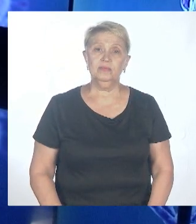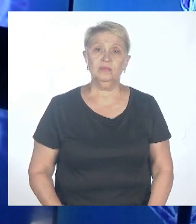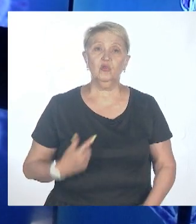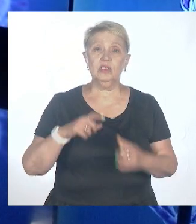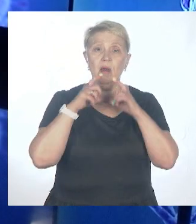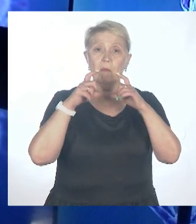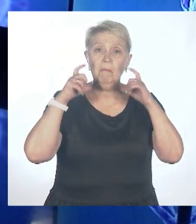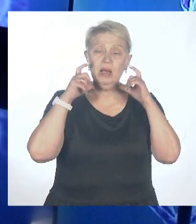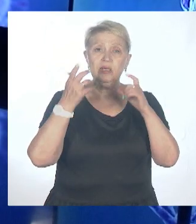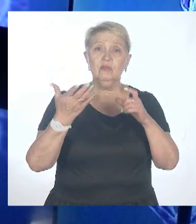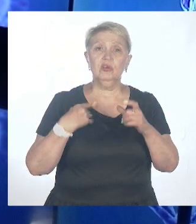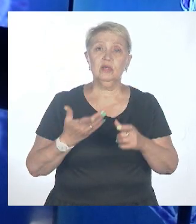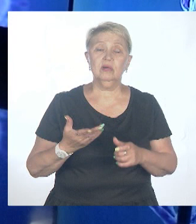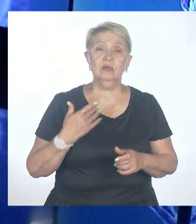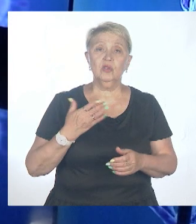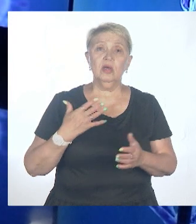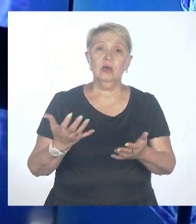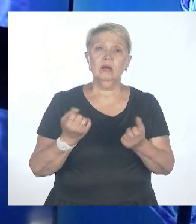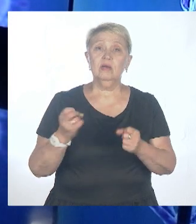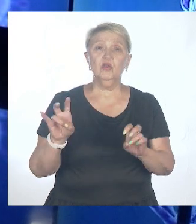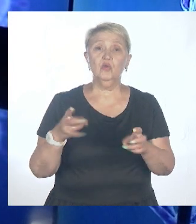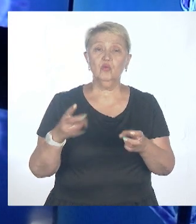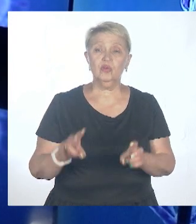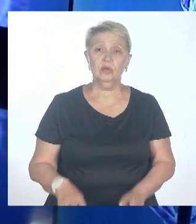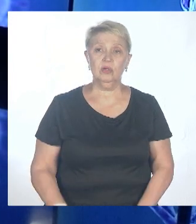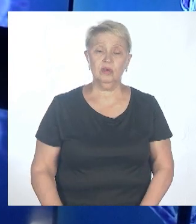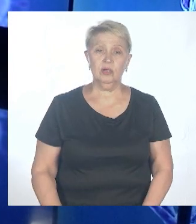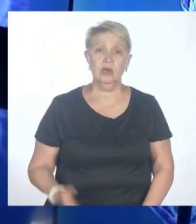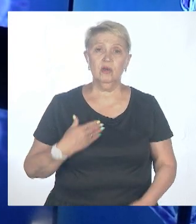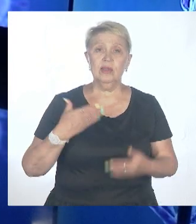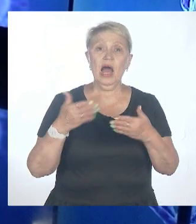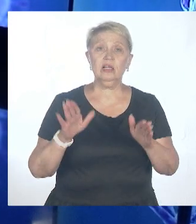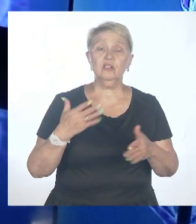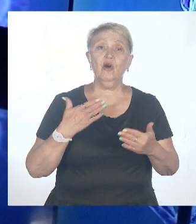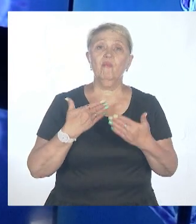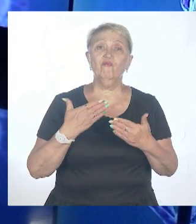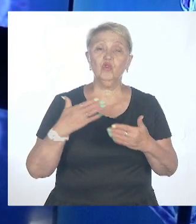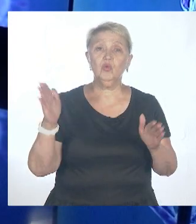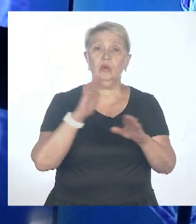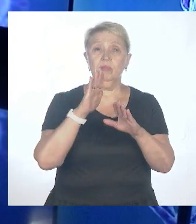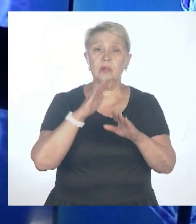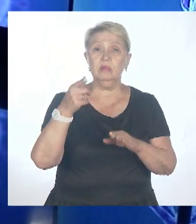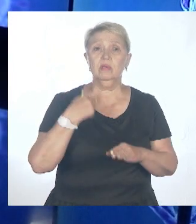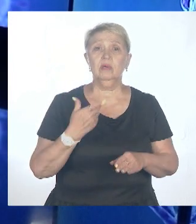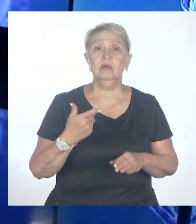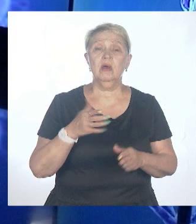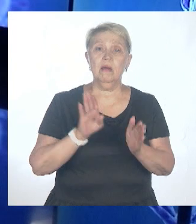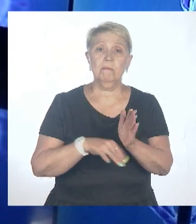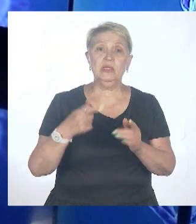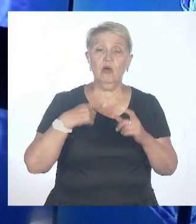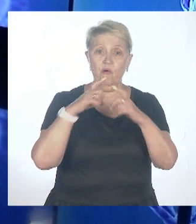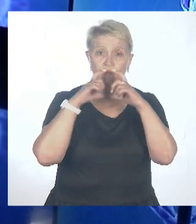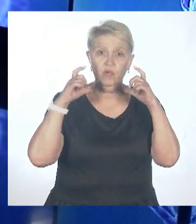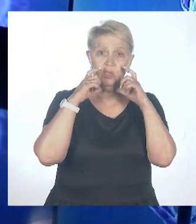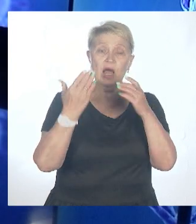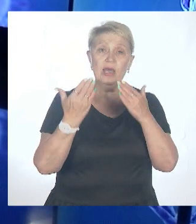-то лучше все-таки не снимать или? Смотрите, на открытом воздухе, конечно, мы без масок находимся. Если это какое-то малолюдное помещение,